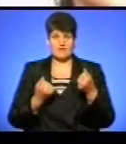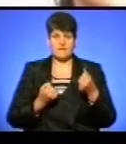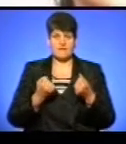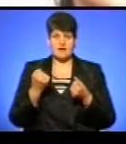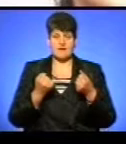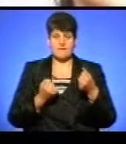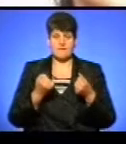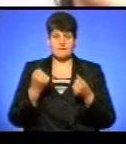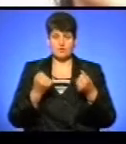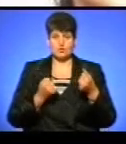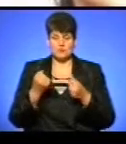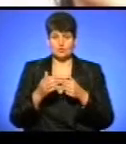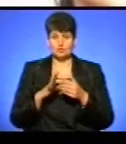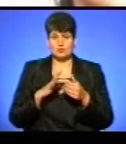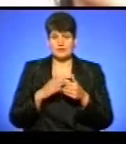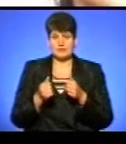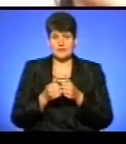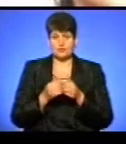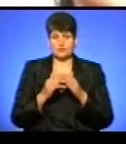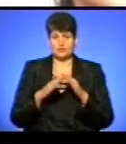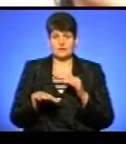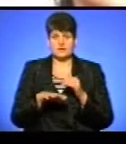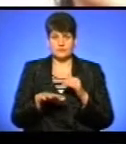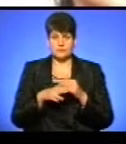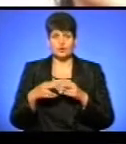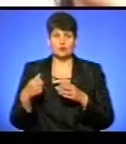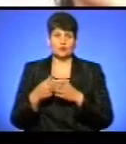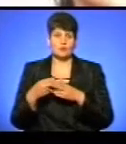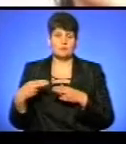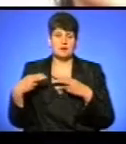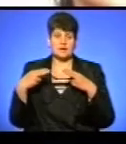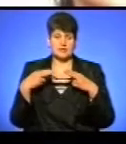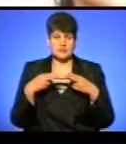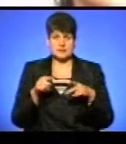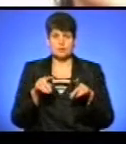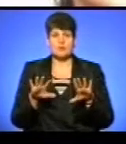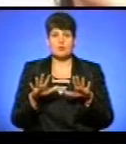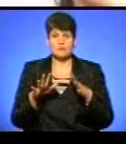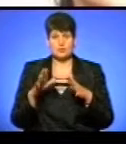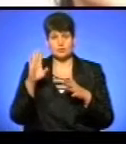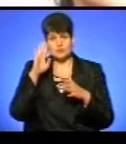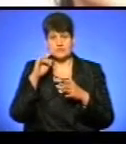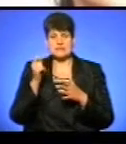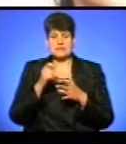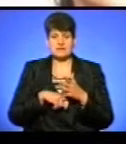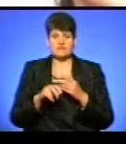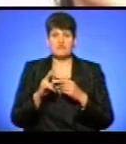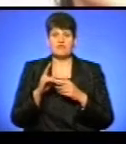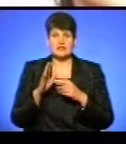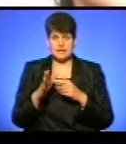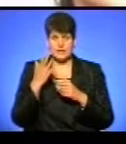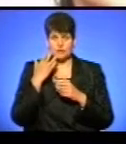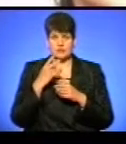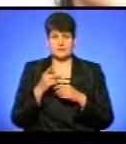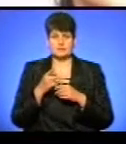знаходились на прибудинковій території. До приїзду поліцейських та вже рятувальників на той момент чоловік закрився в квартирі. І коли